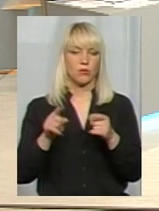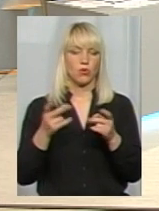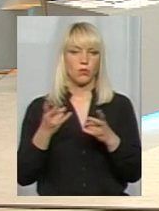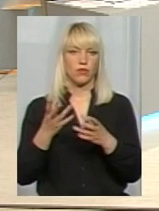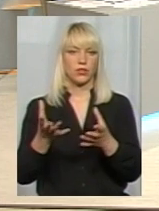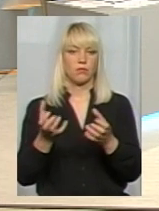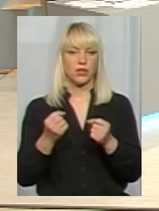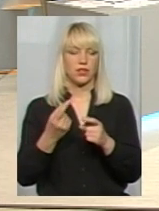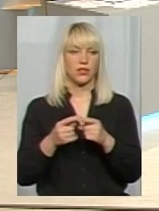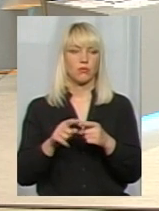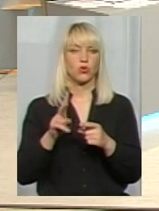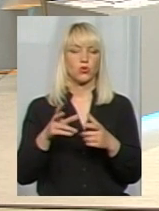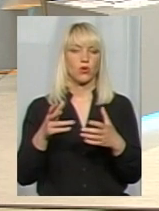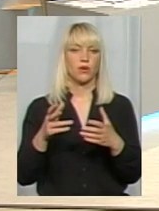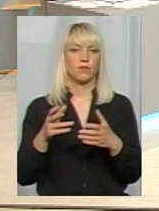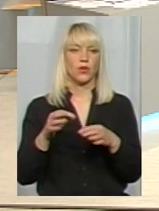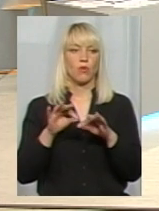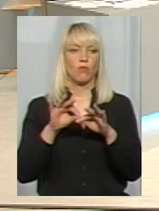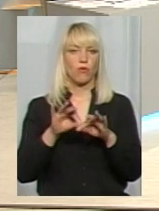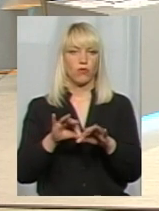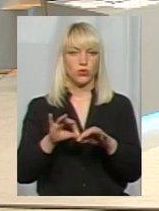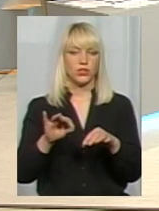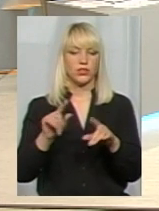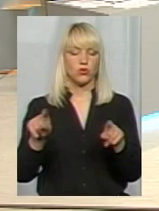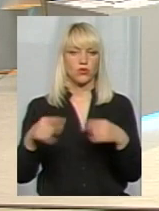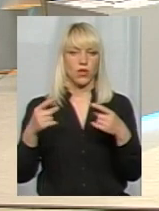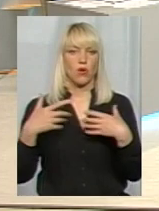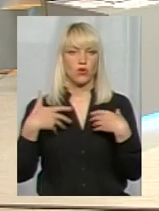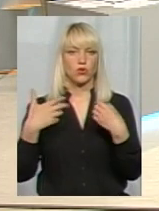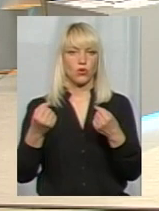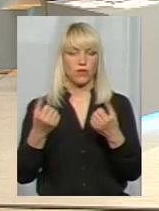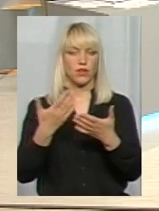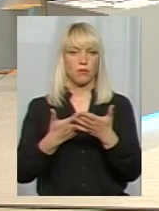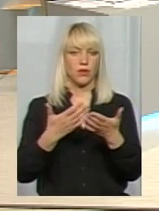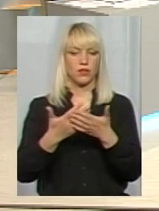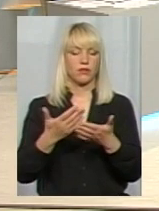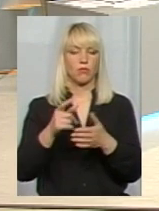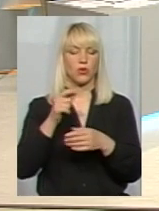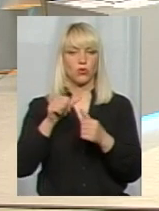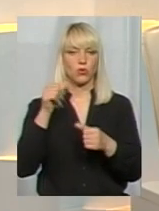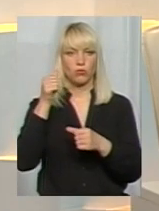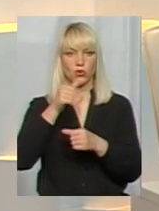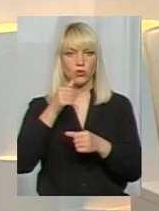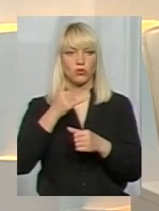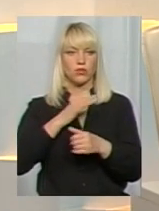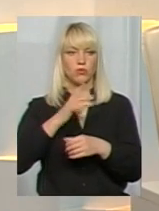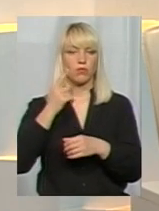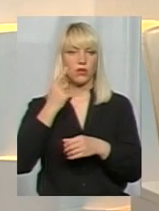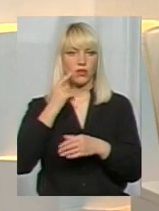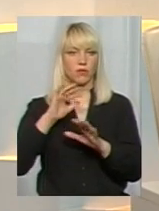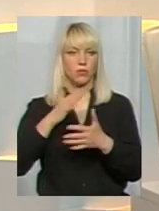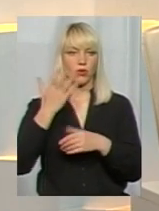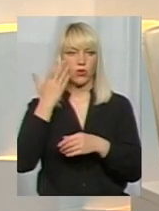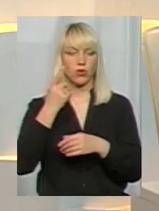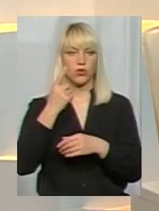бути прийняті тим, хто організовує такий відпочинок. До прикладу, минулого року ми мали такий прикрий випадок, коли